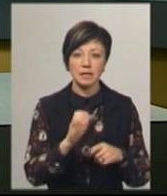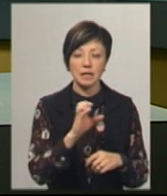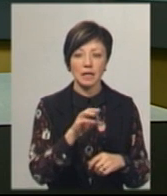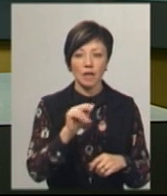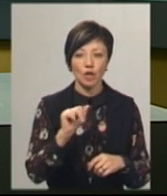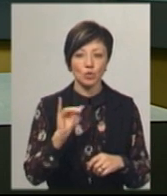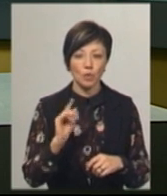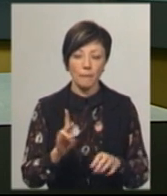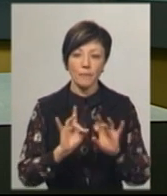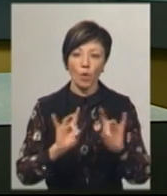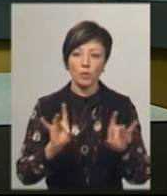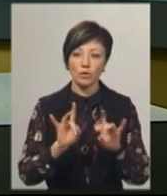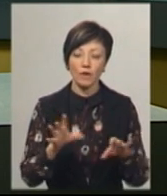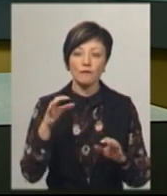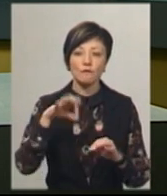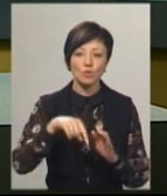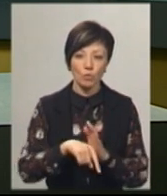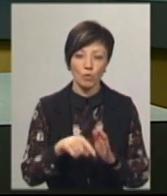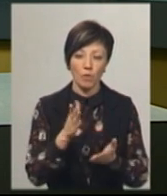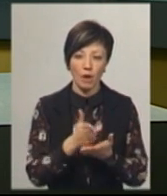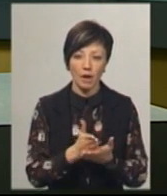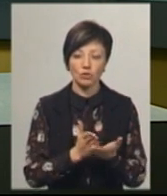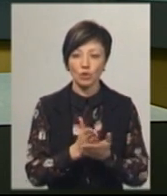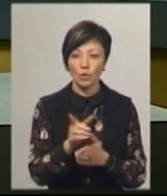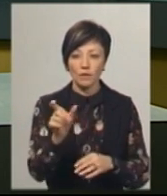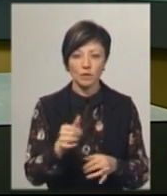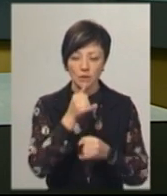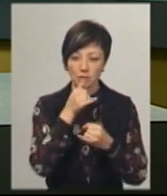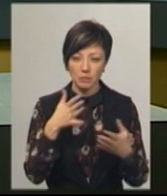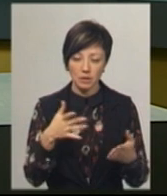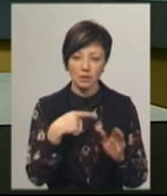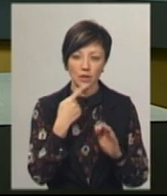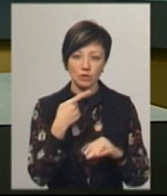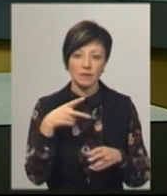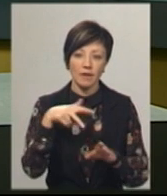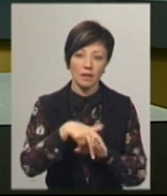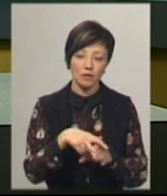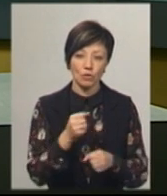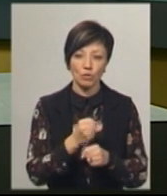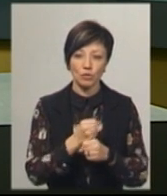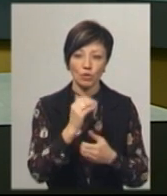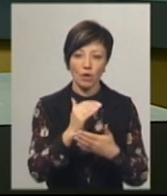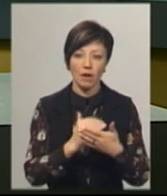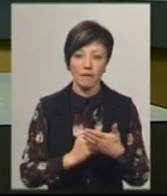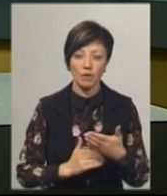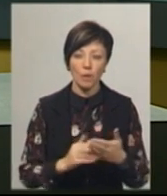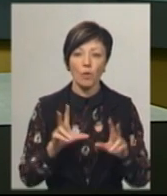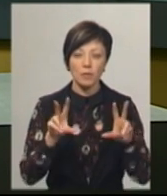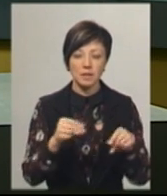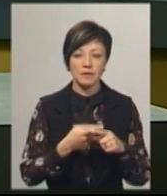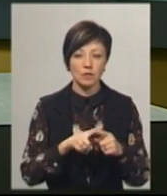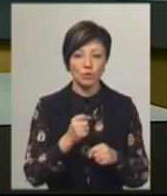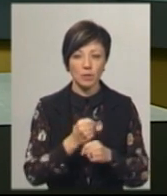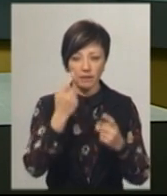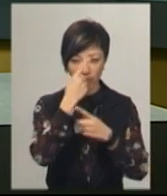Ткачук. Прокоментувати, у чому саме вона полягає, чиновник сьогодні не зміг, посилаючись на завантаженість робочого графіку. Пообіцяв це